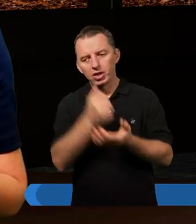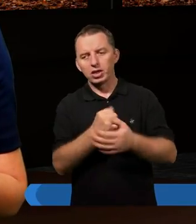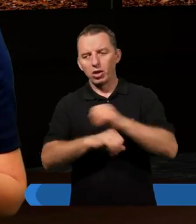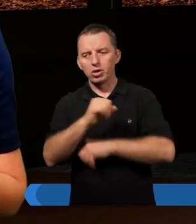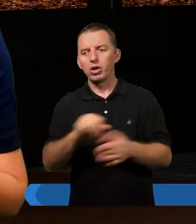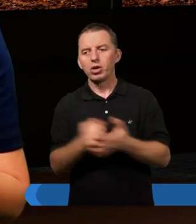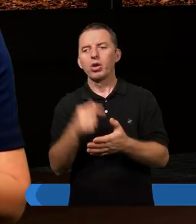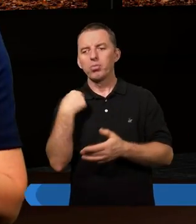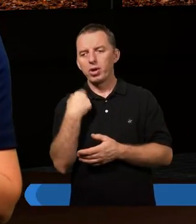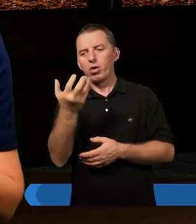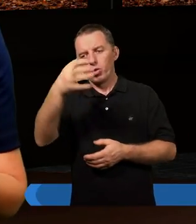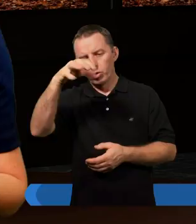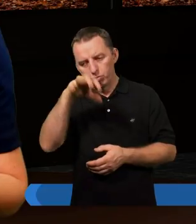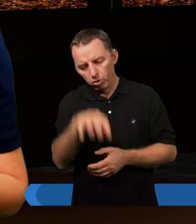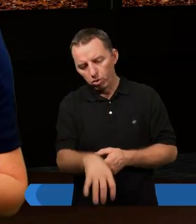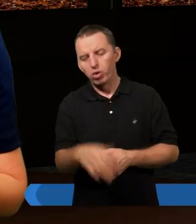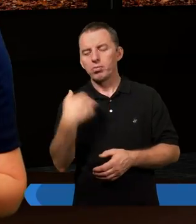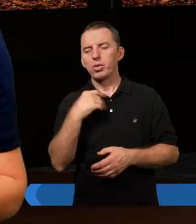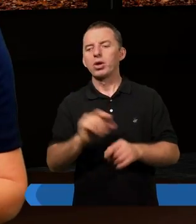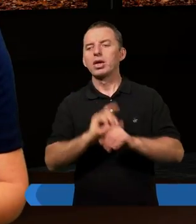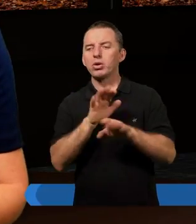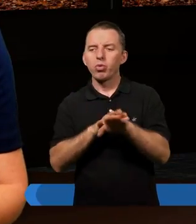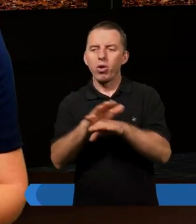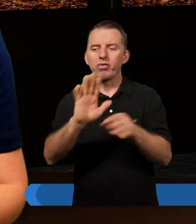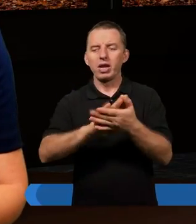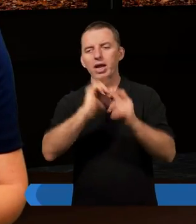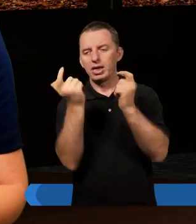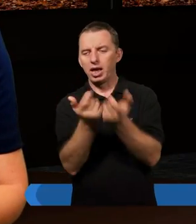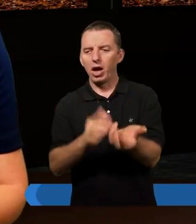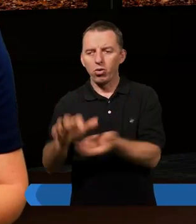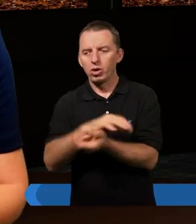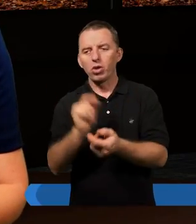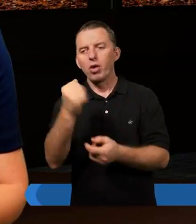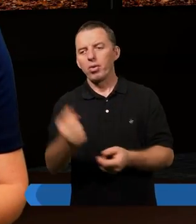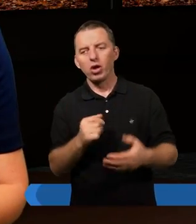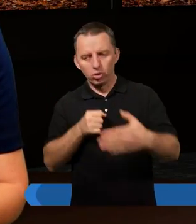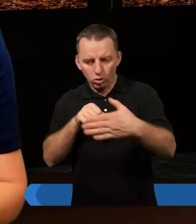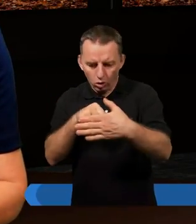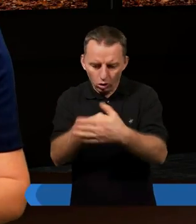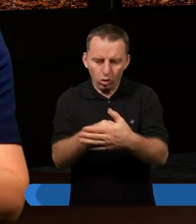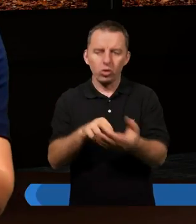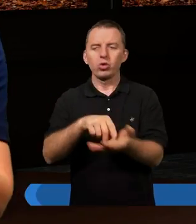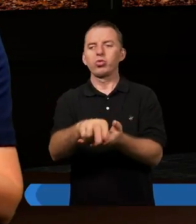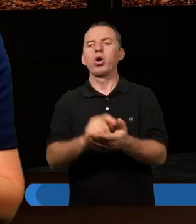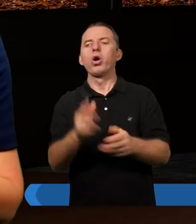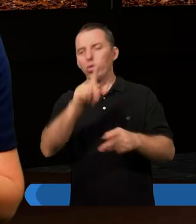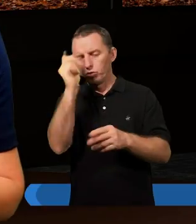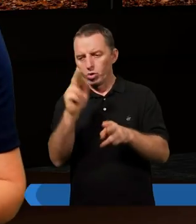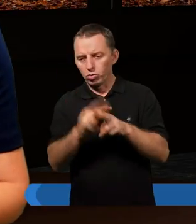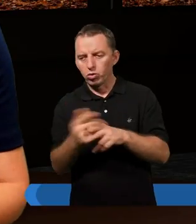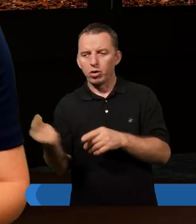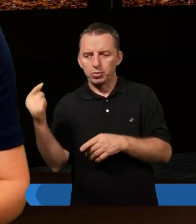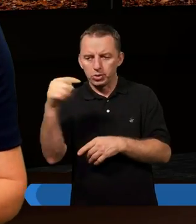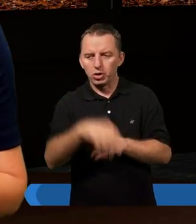napisane, że ten zbór był sławny na cały świat. Do Pawła na pewno to doszło. Paweł na pewno miał styczność z ludźmi, którzy przyszli z